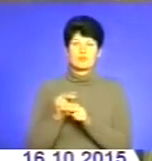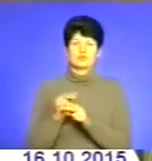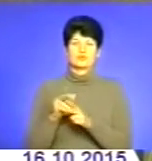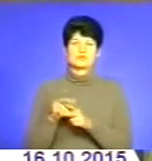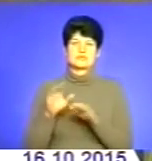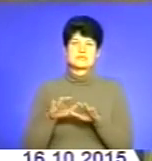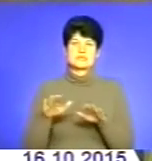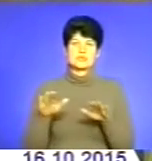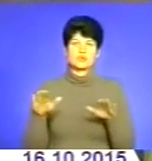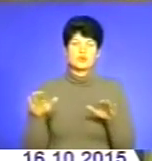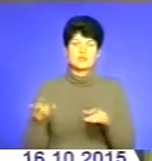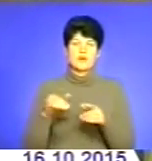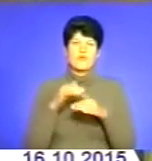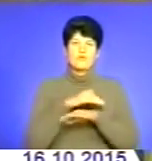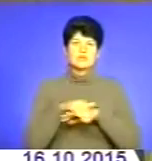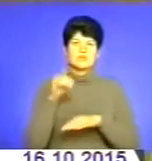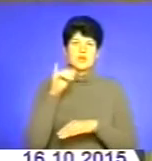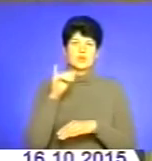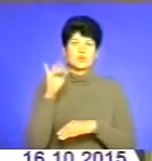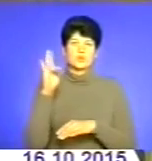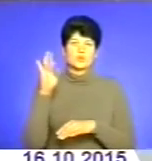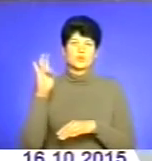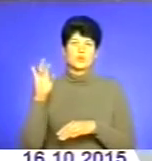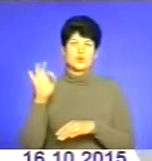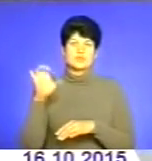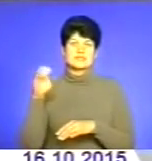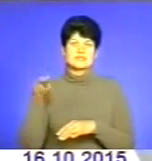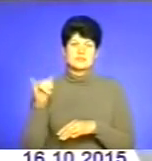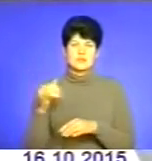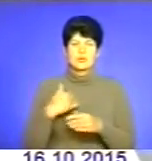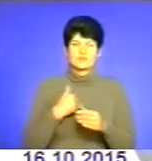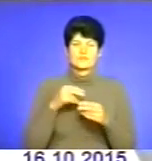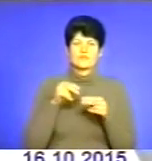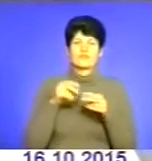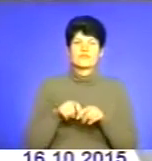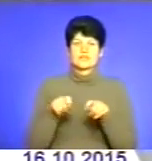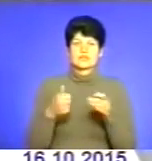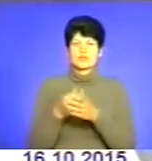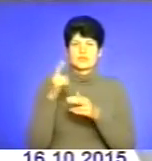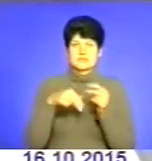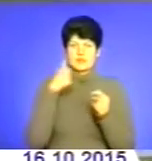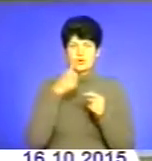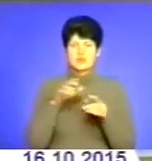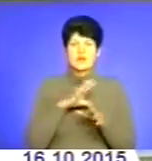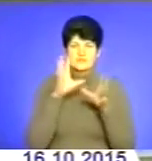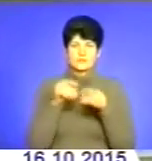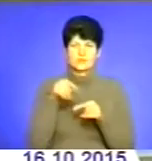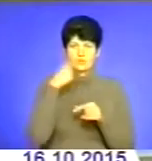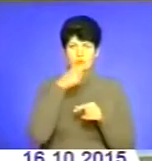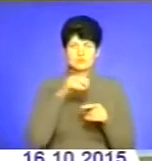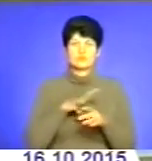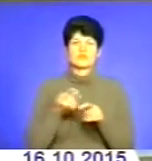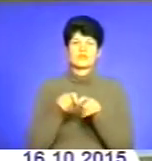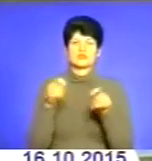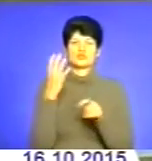Юності. Його обіцяють відкрити ще до кінця року. Загалом цього року в Тернополі було відкрито 4 нові групи у садочках.